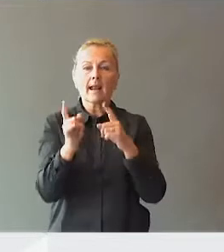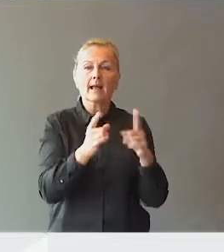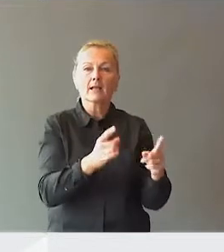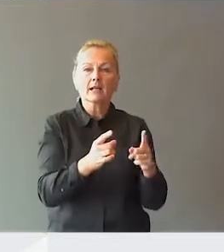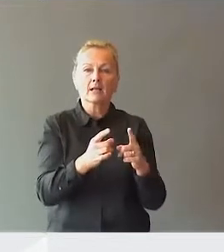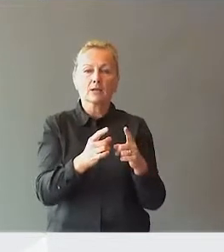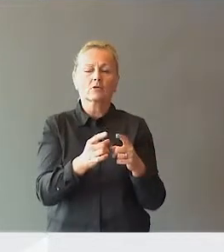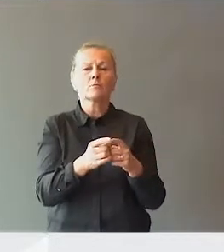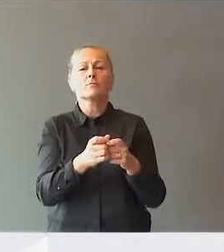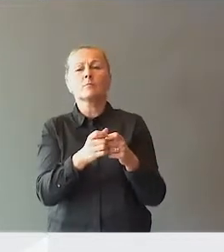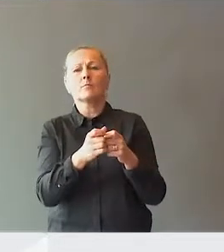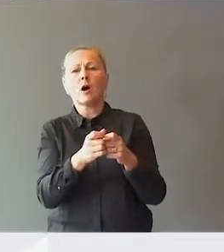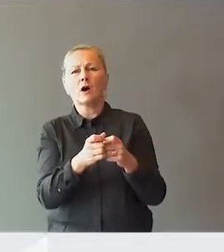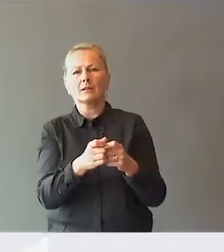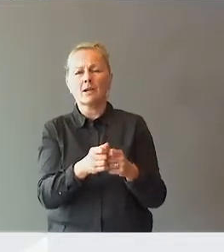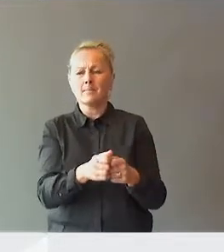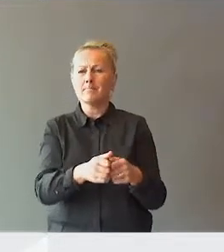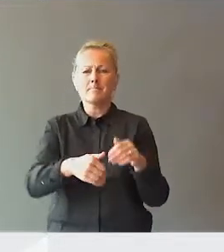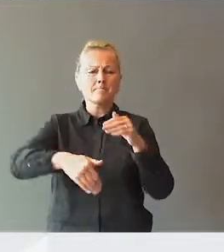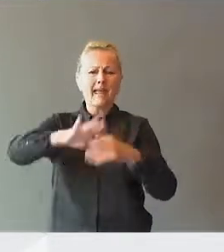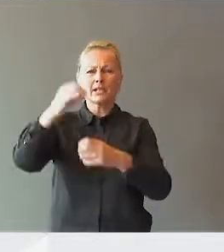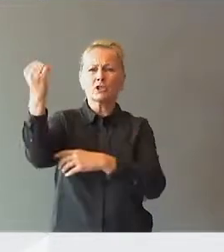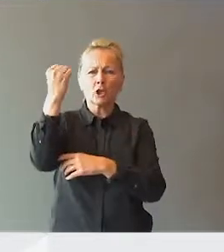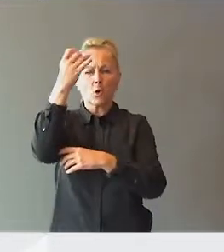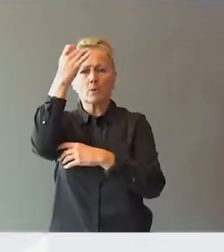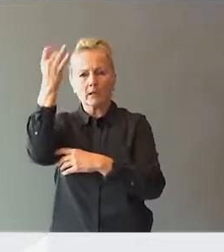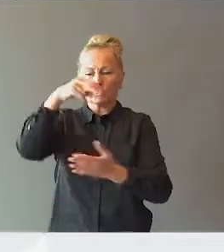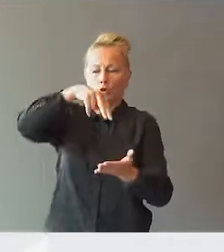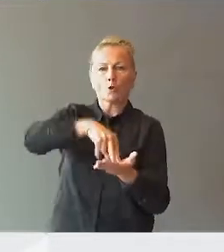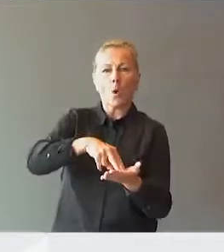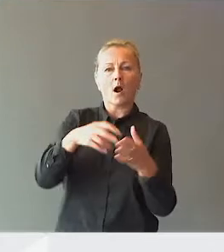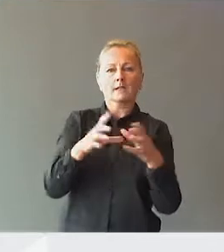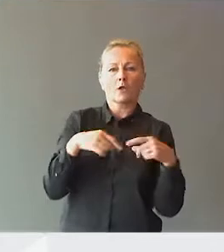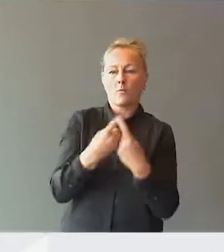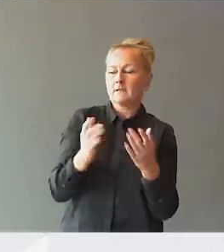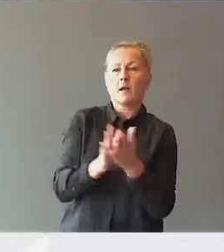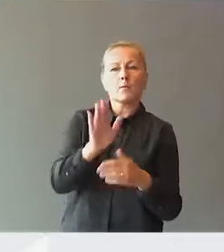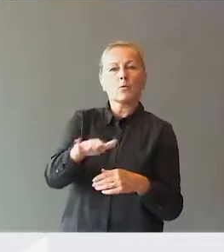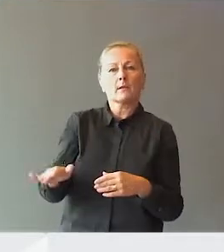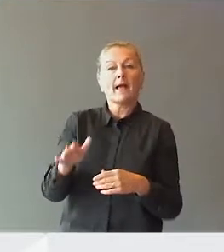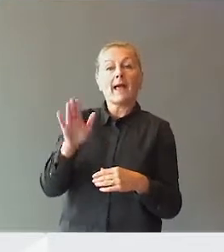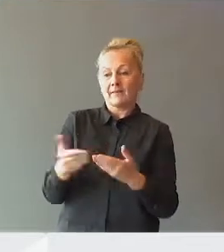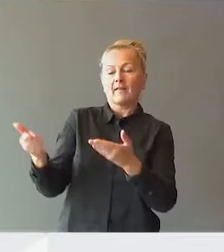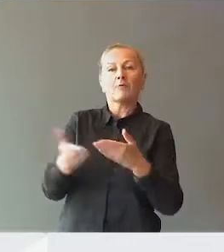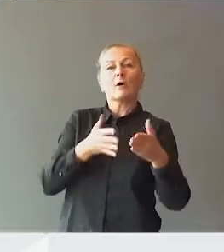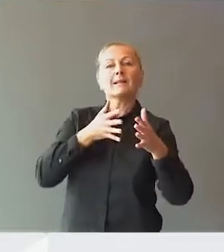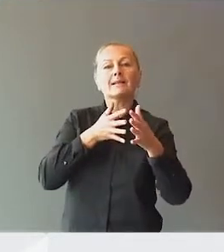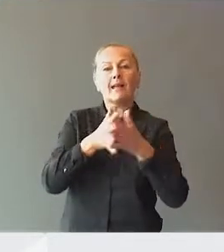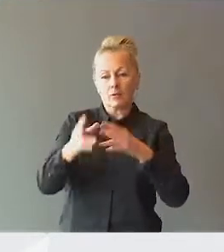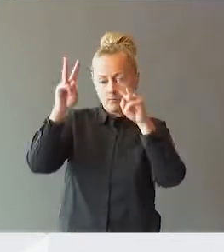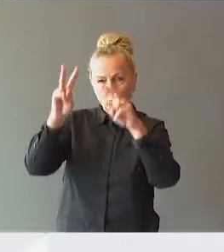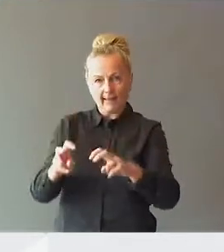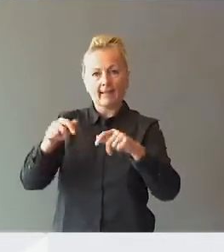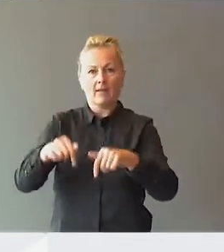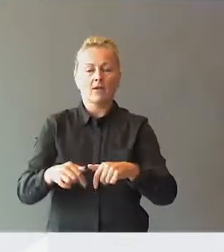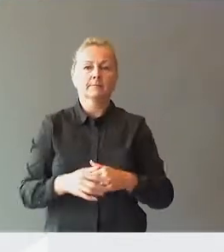har langt større styrke og kompetanse i å stå i klasserommet og lage med ungene enn det de får gjennom utgivningen i dag.